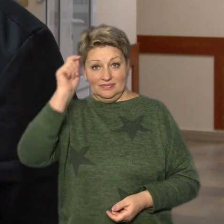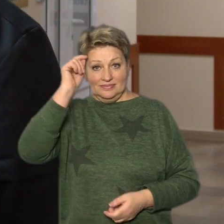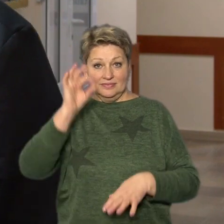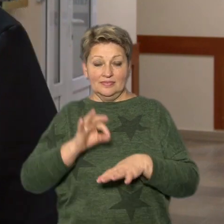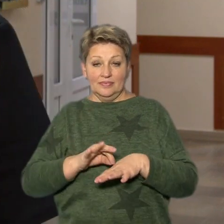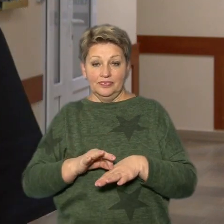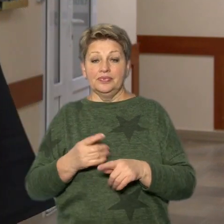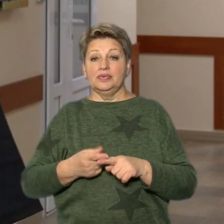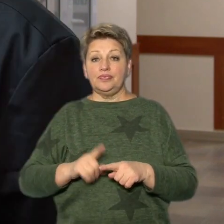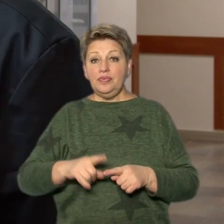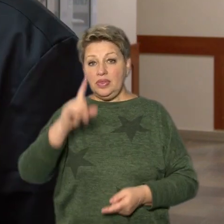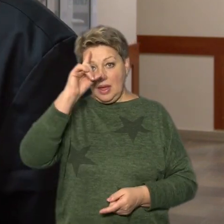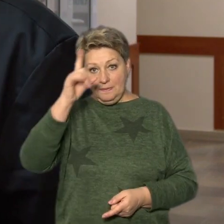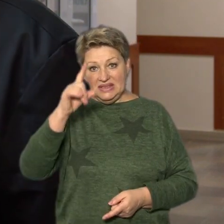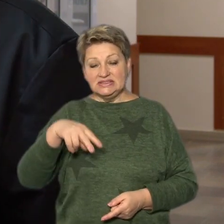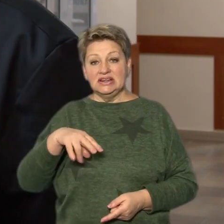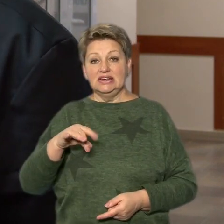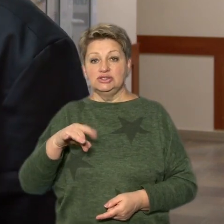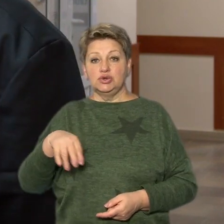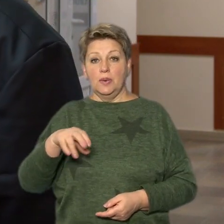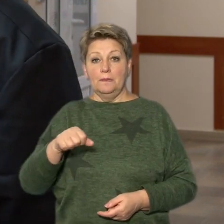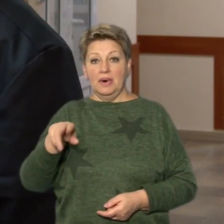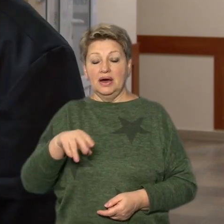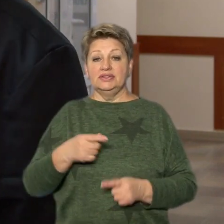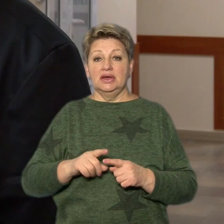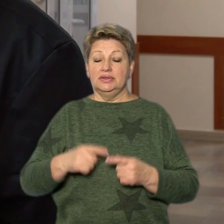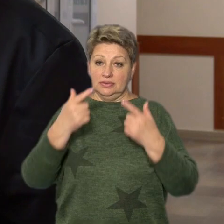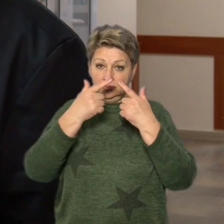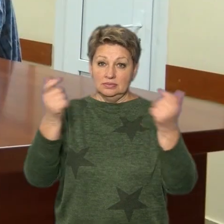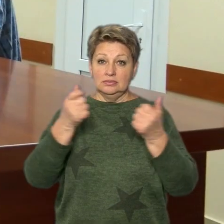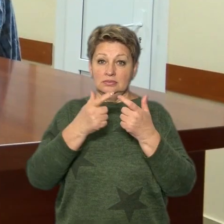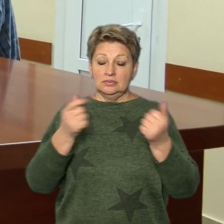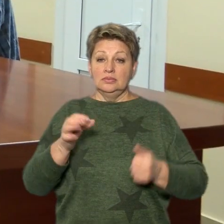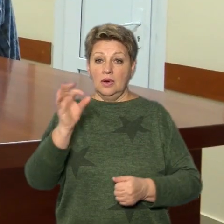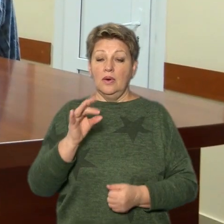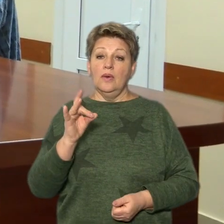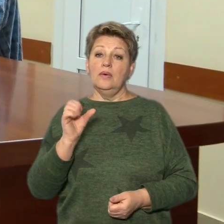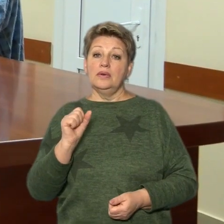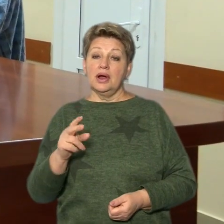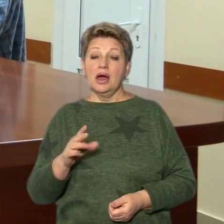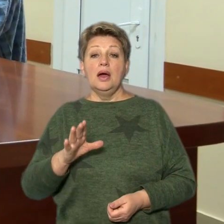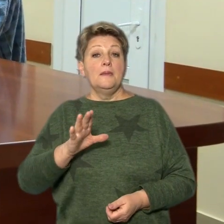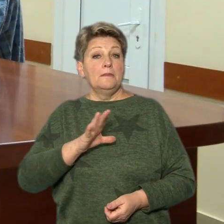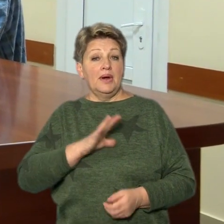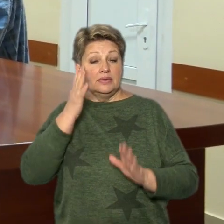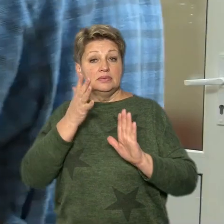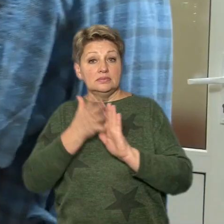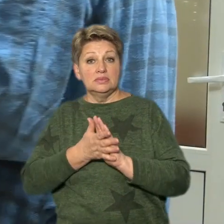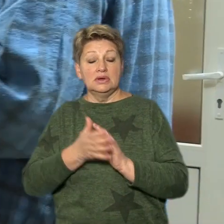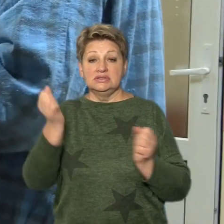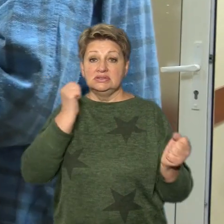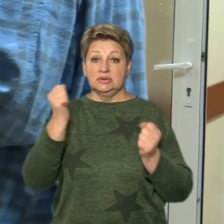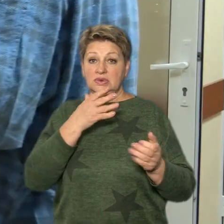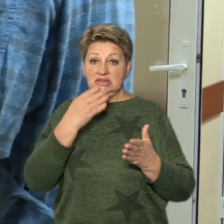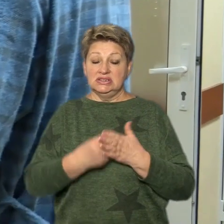місяць в Усупад – це місяць обізнаністі про рак передміхорової залози. Бути свідомим і подбати про своє чоловіче